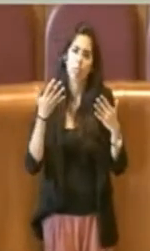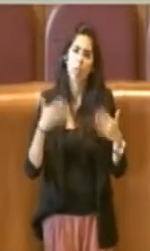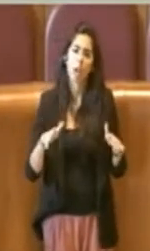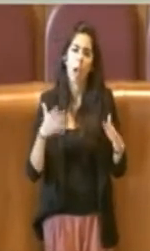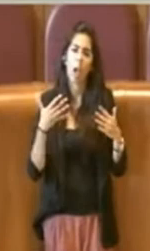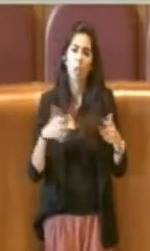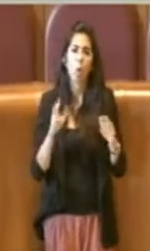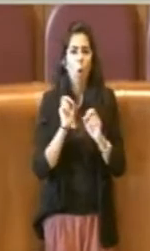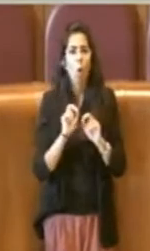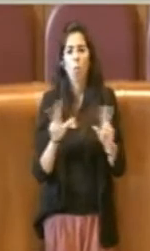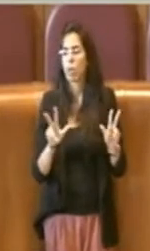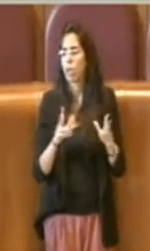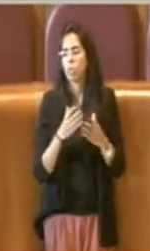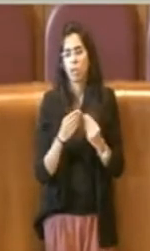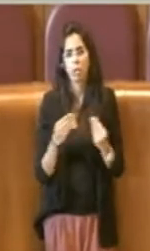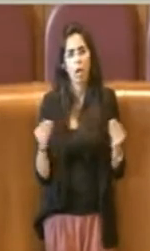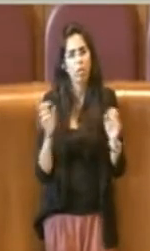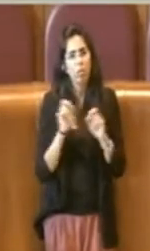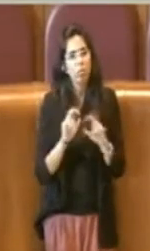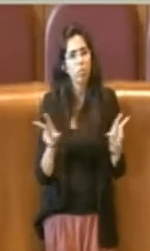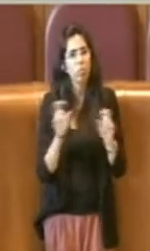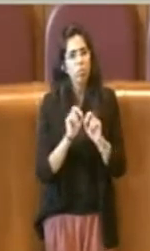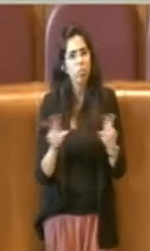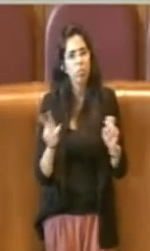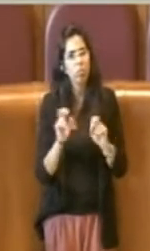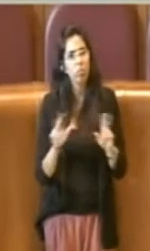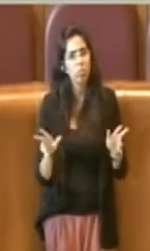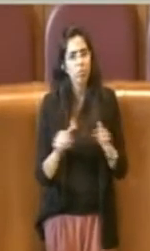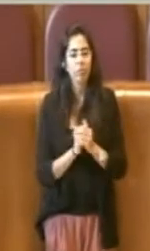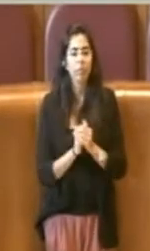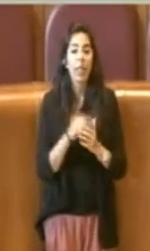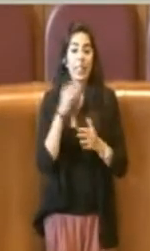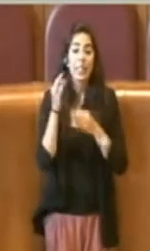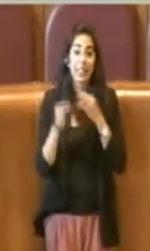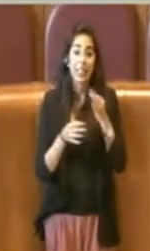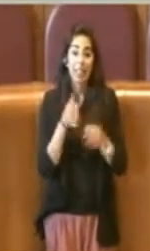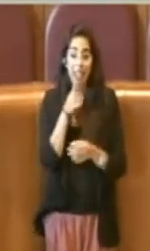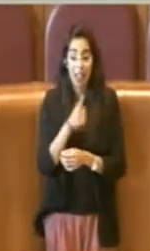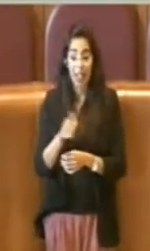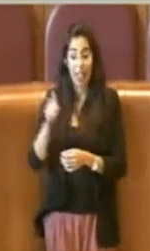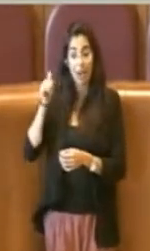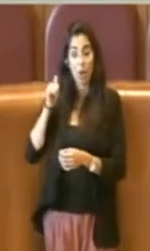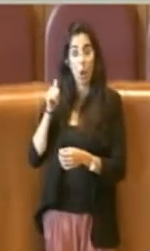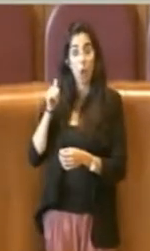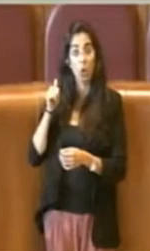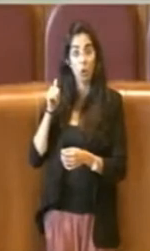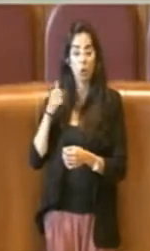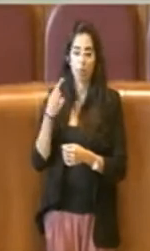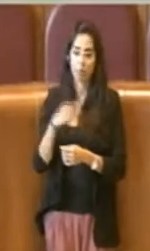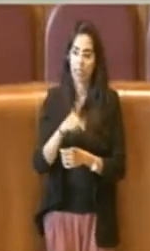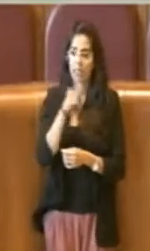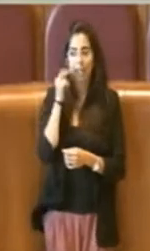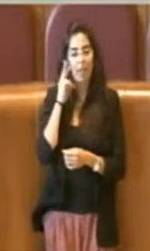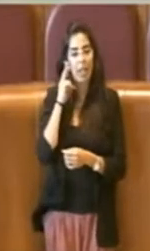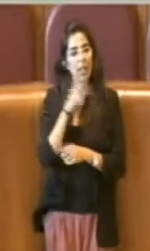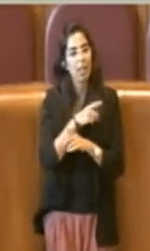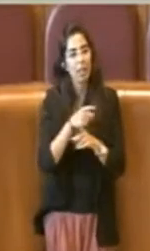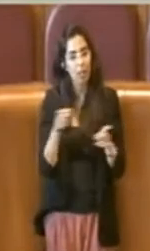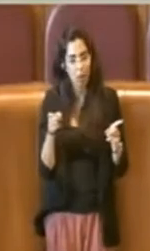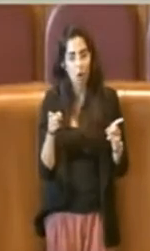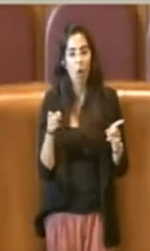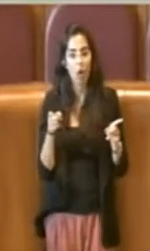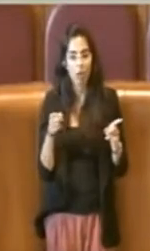comunicazioni del caso. Quindi si è aperto l'anno scorso, questo è utile ricordarlo, un